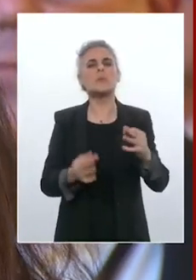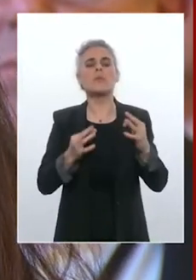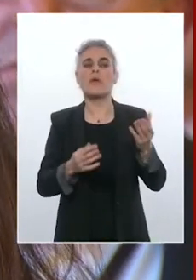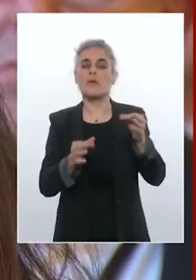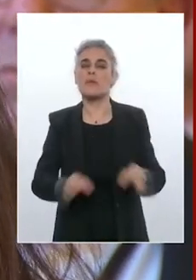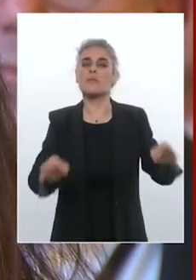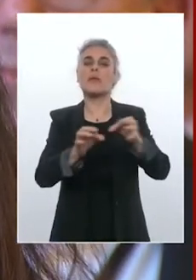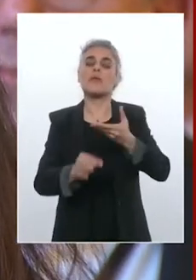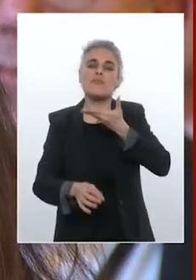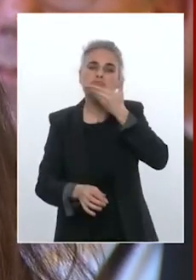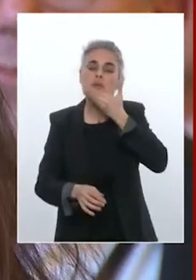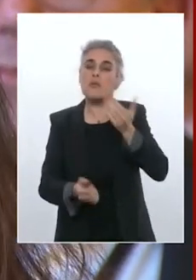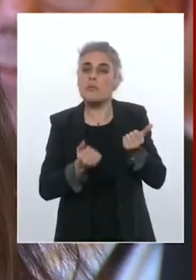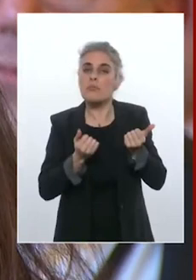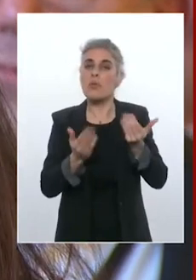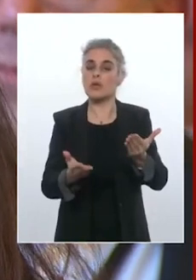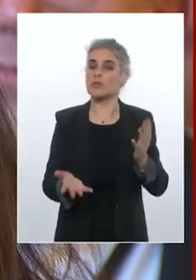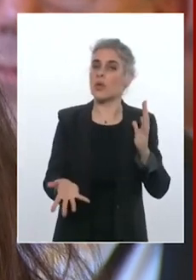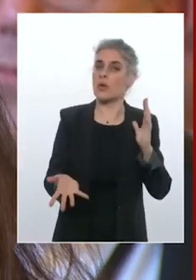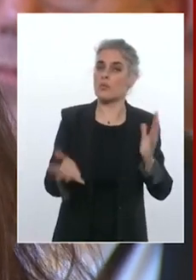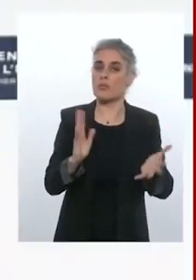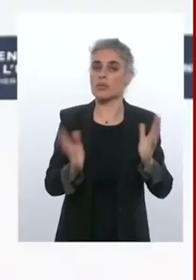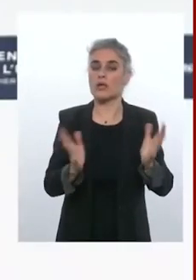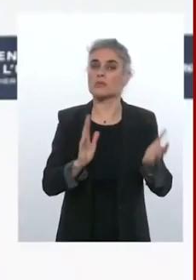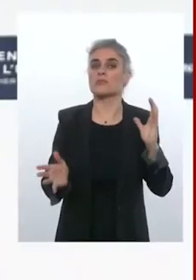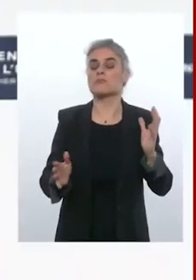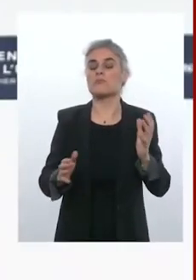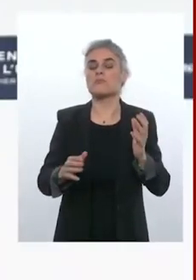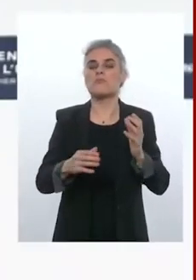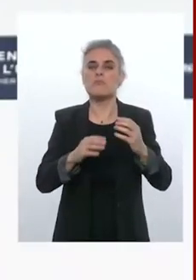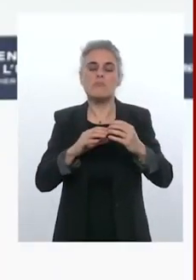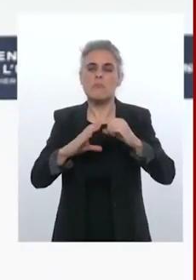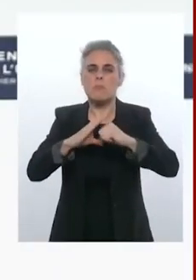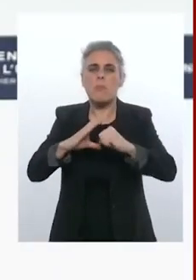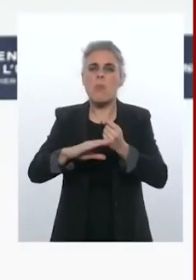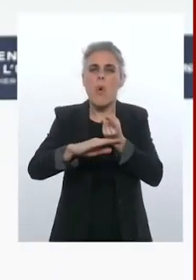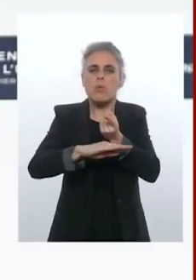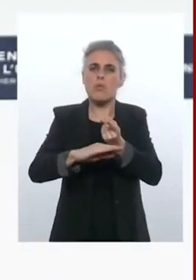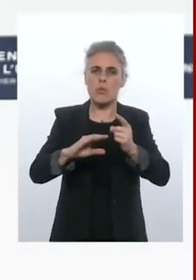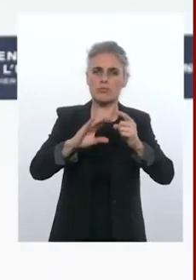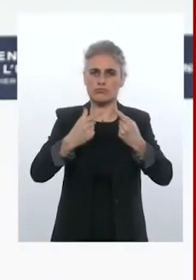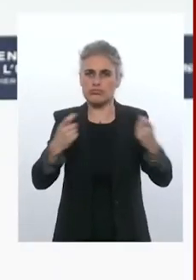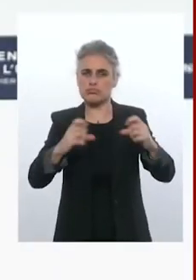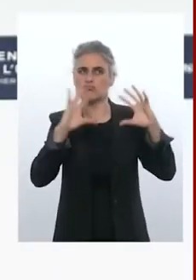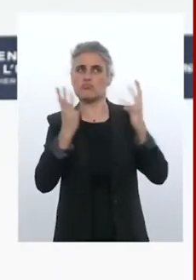de sourcer, pardon, des centaines de milliers d'obus qui seraient achetés, donc des munitions qui seraient achetées à des acteurs non européens. Est-ce que la France pourrait